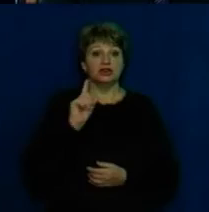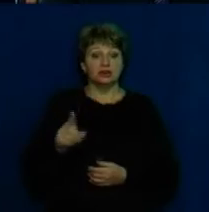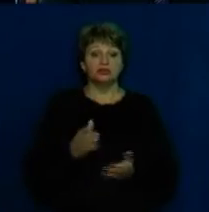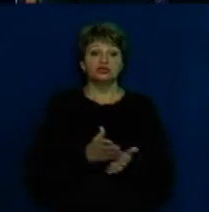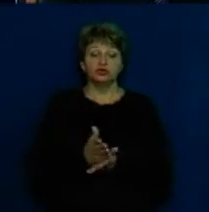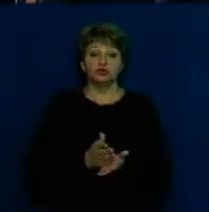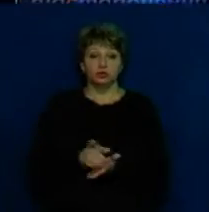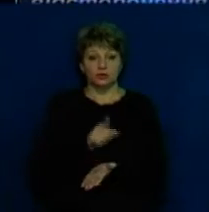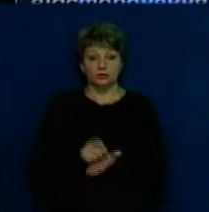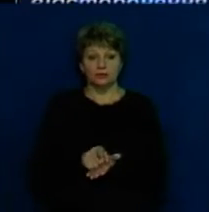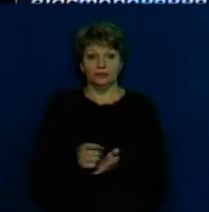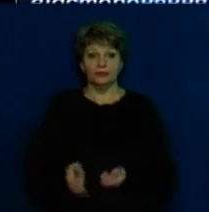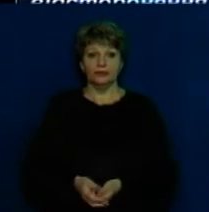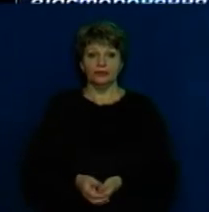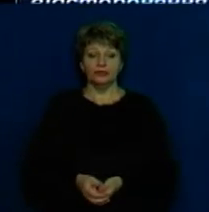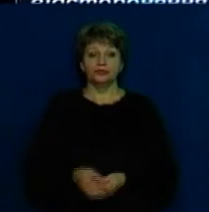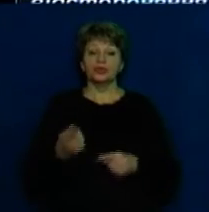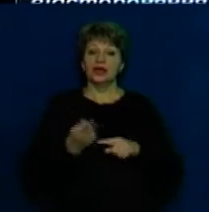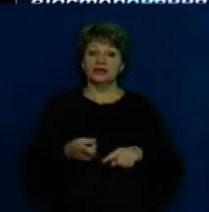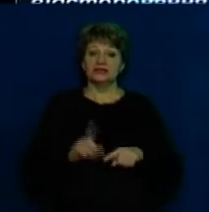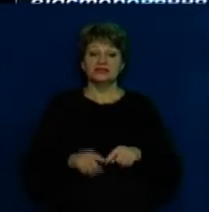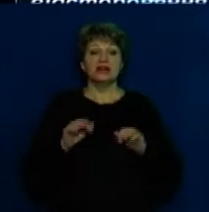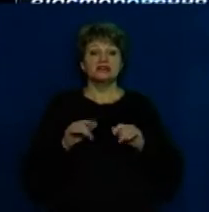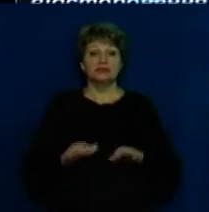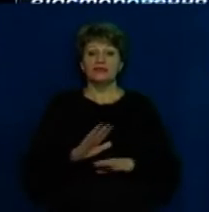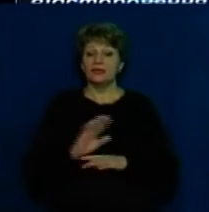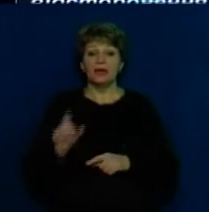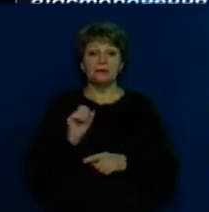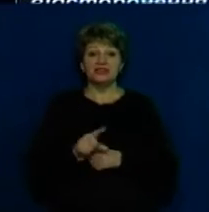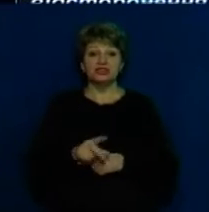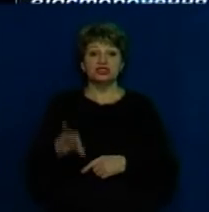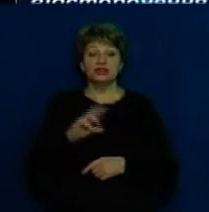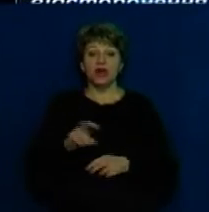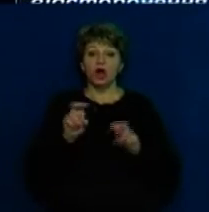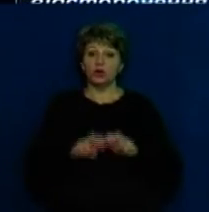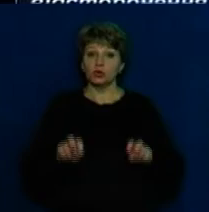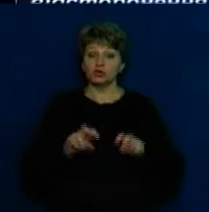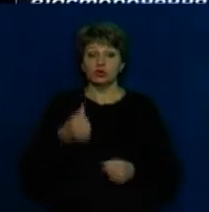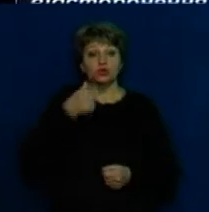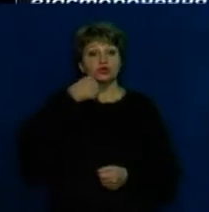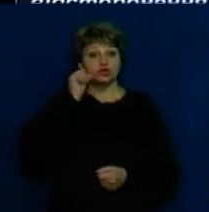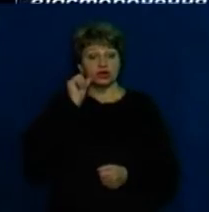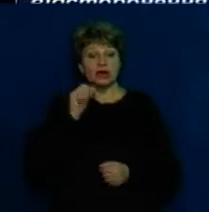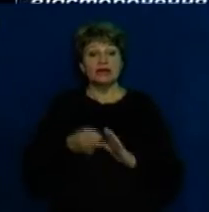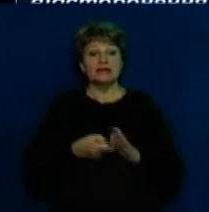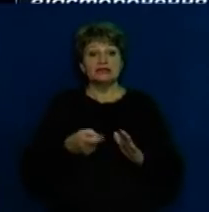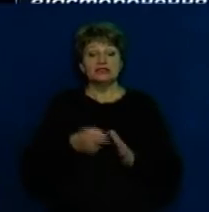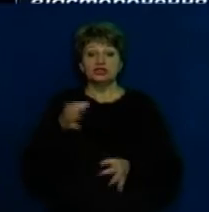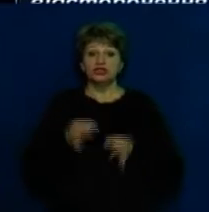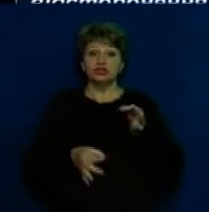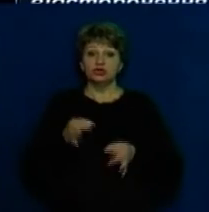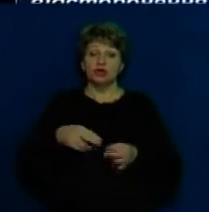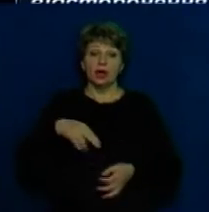повноважень. Ця справа не призначалася до розгляду, тому що вчора слідча суддя Пироженко